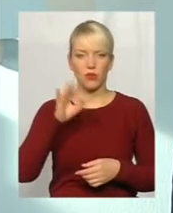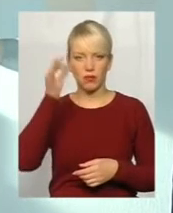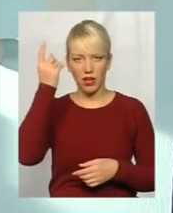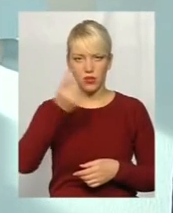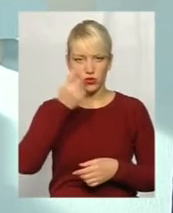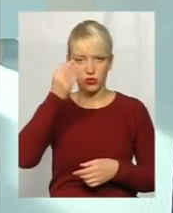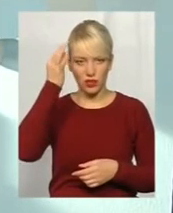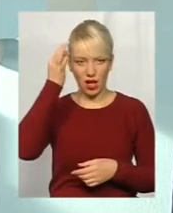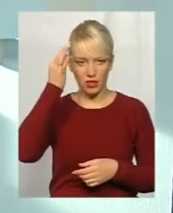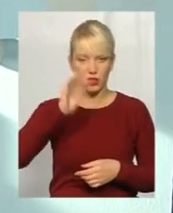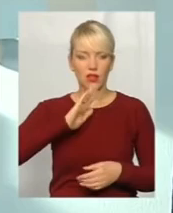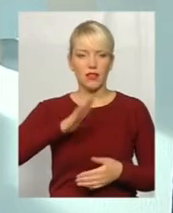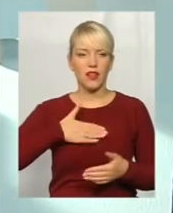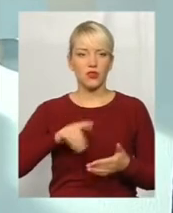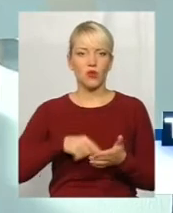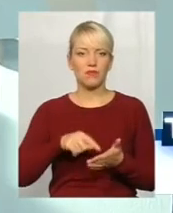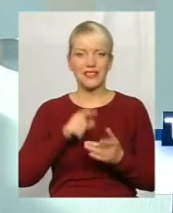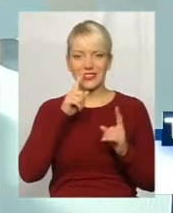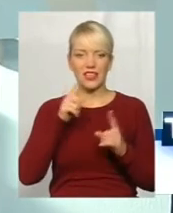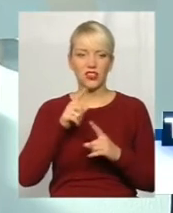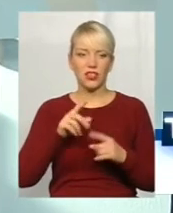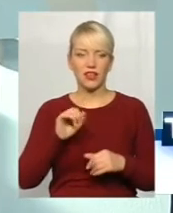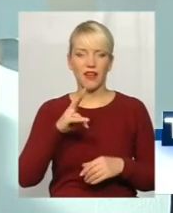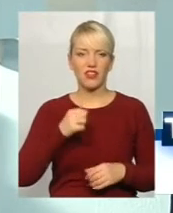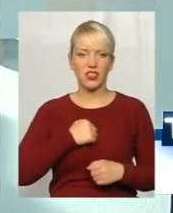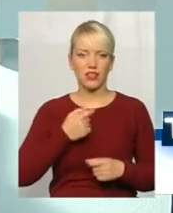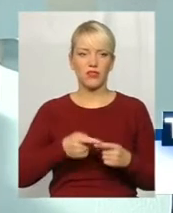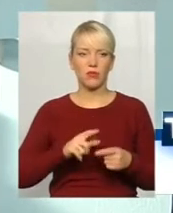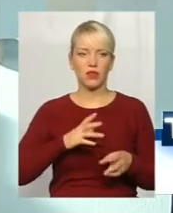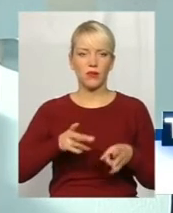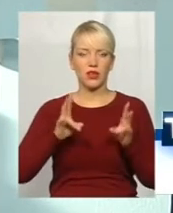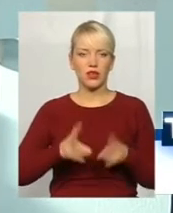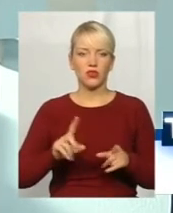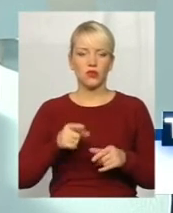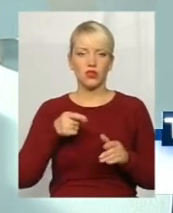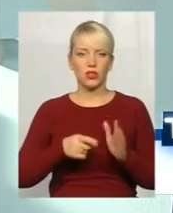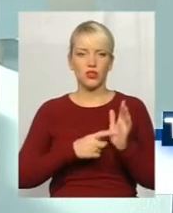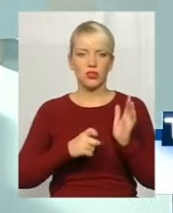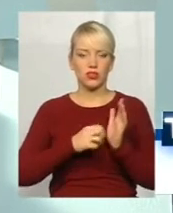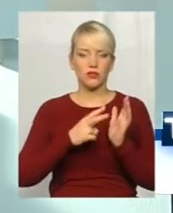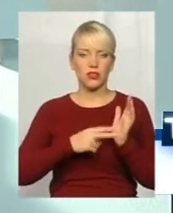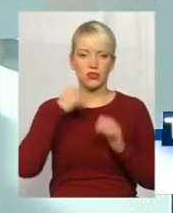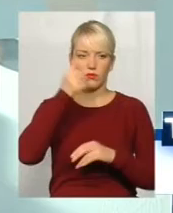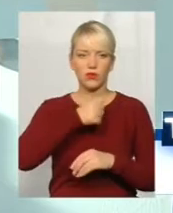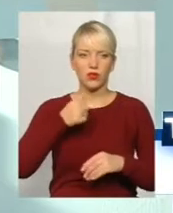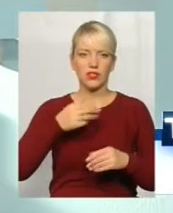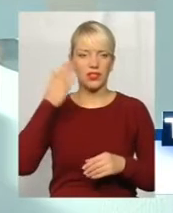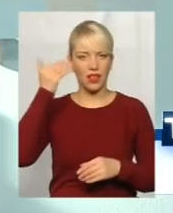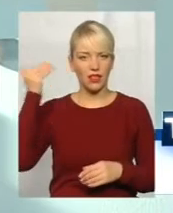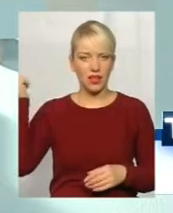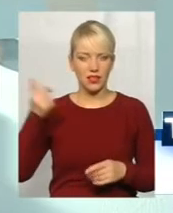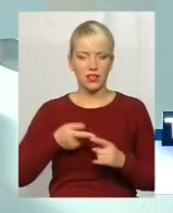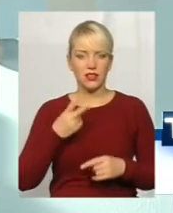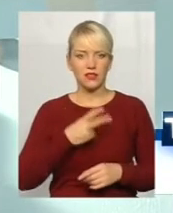нашого містечка. На привилки, жаль, вона була трагічна. Тому що в 1617 році татари з